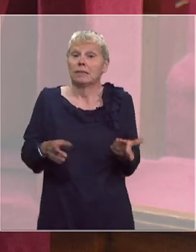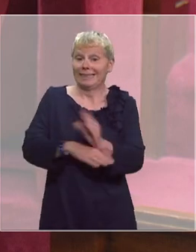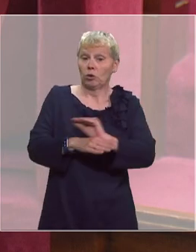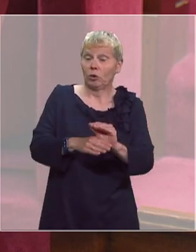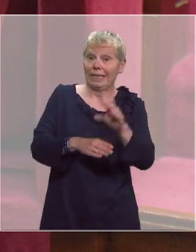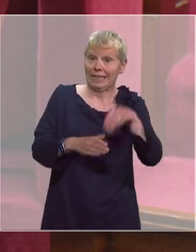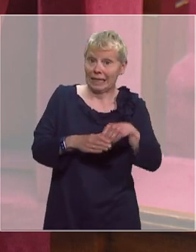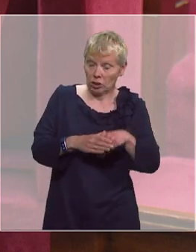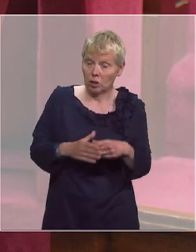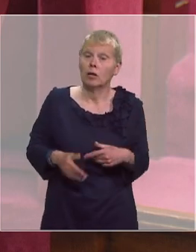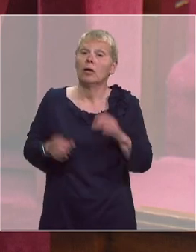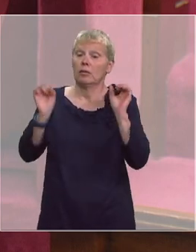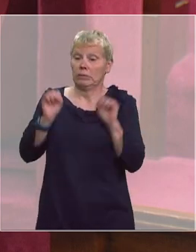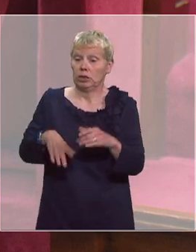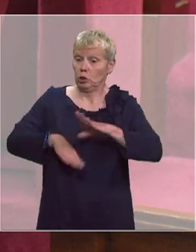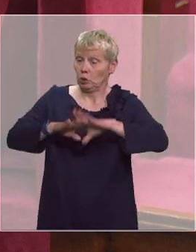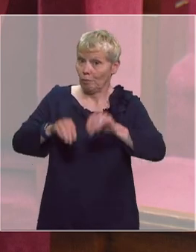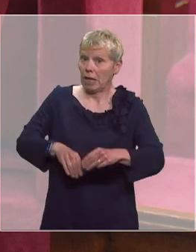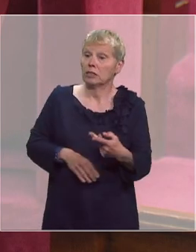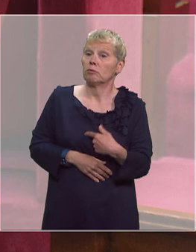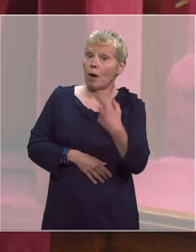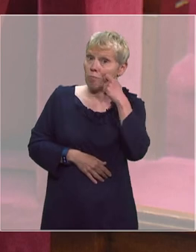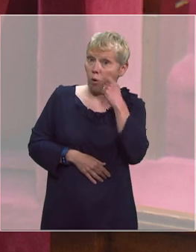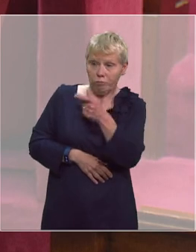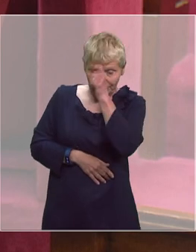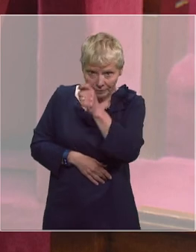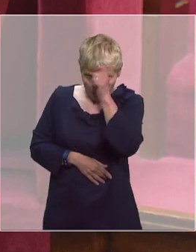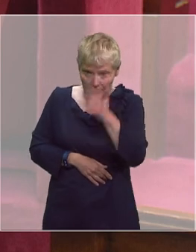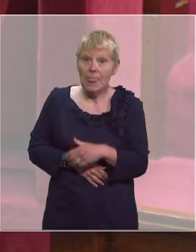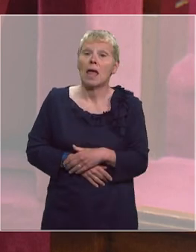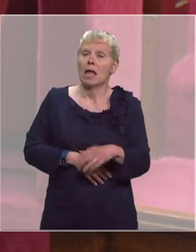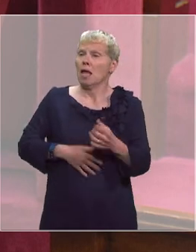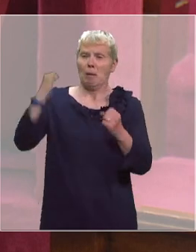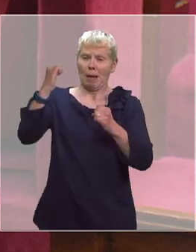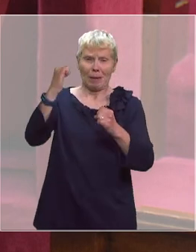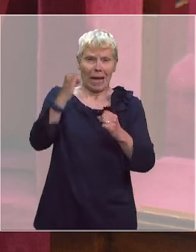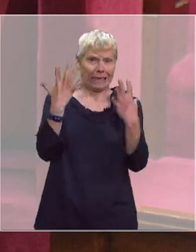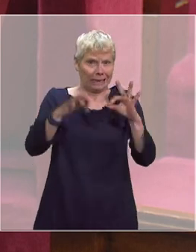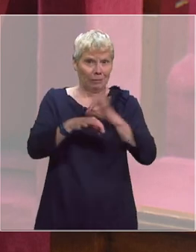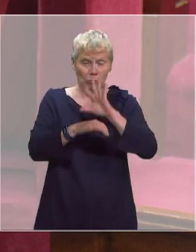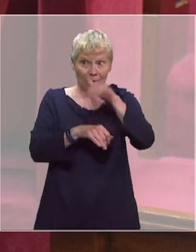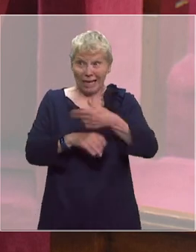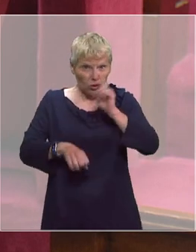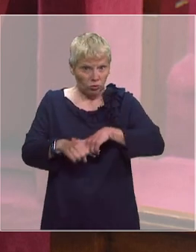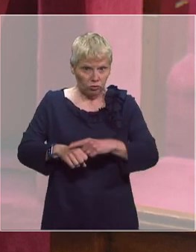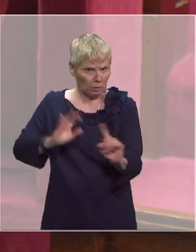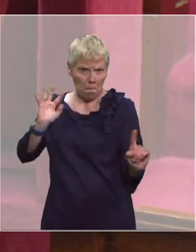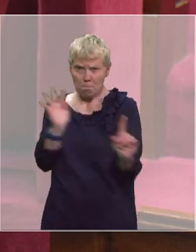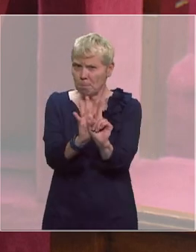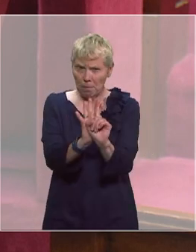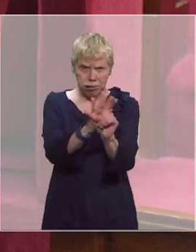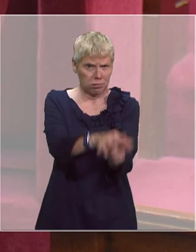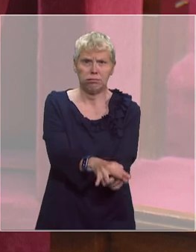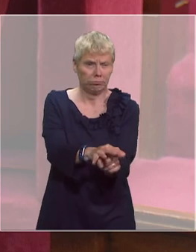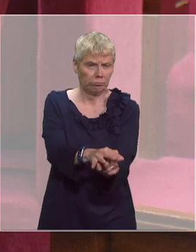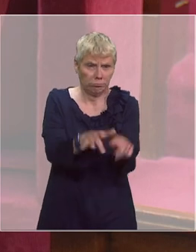salué j'ai pu effectivement les saluer parce que dix minutes après que l'alerte ait été donnée ils ont pu neutraliser l'assaillant et faire en